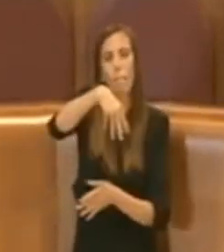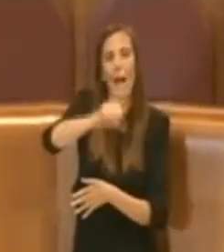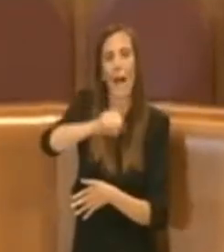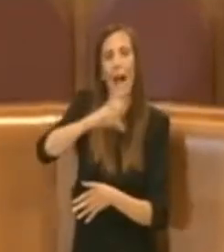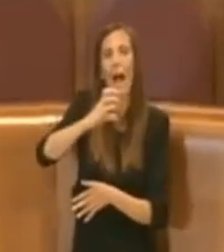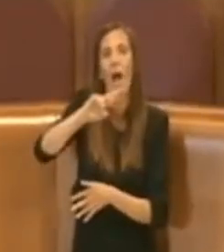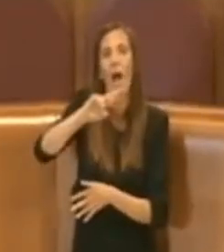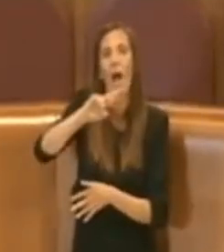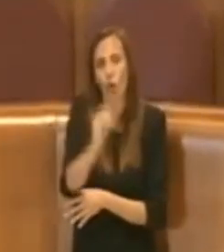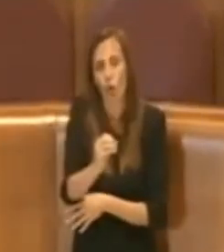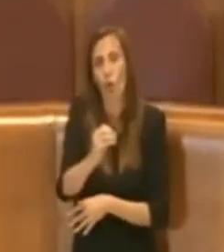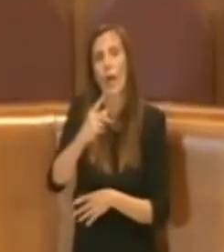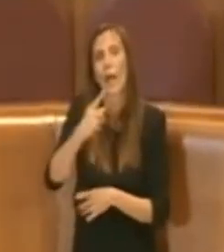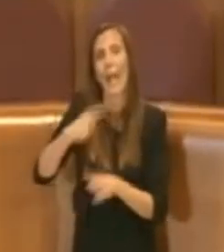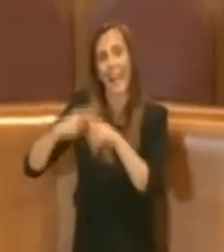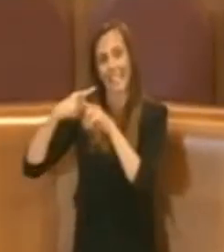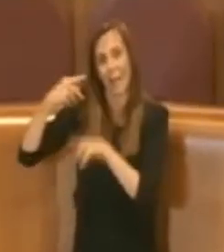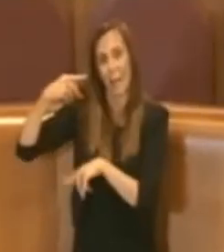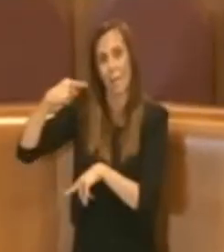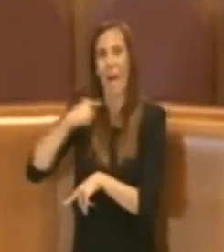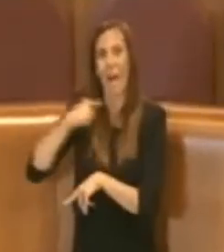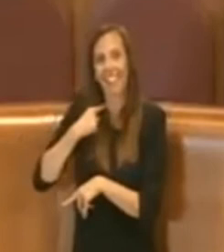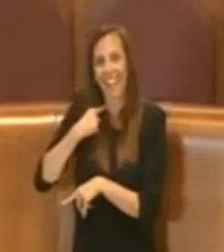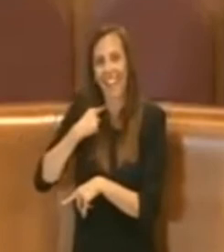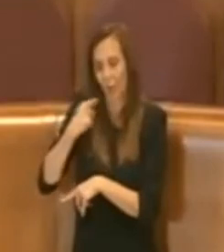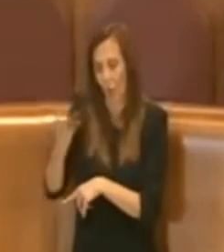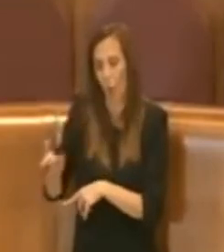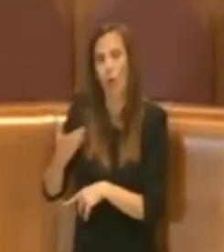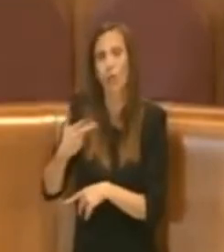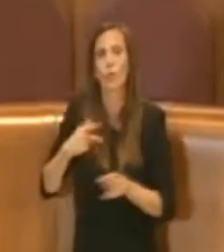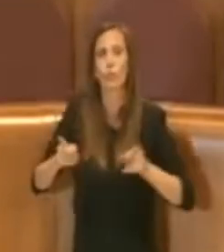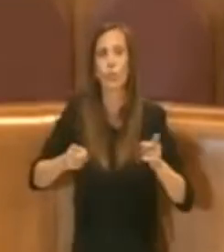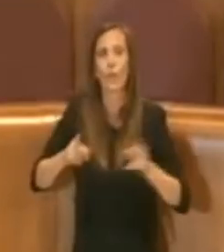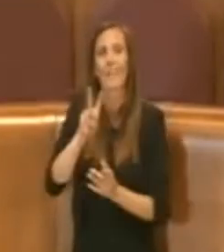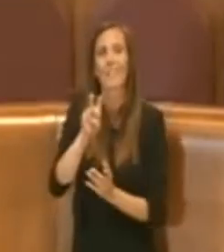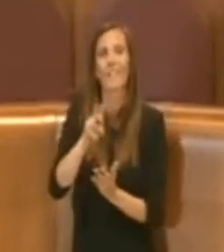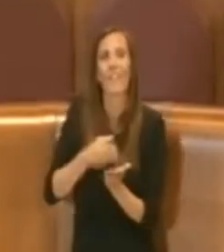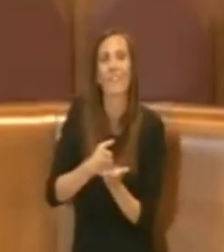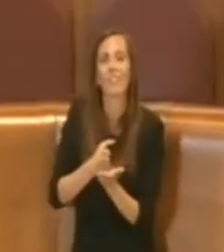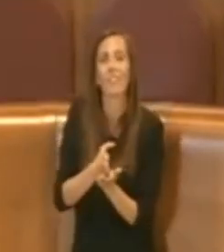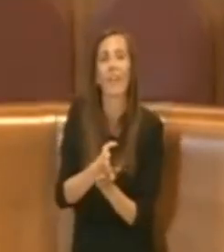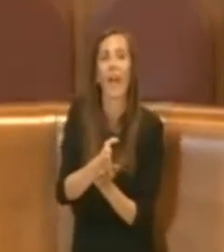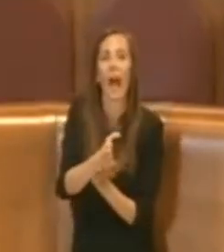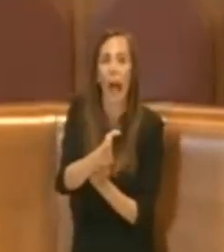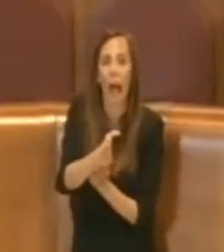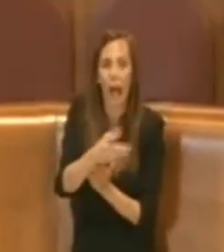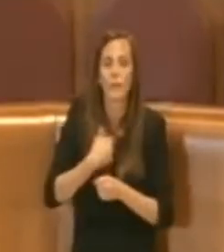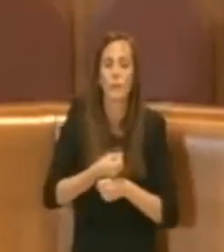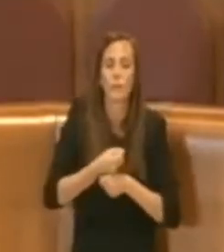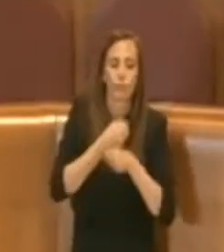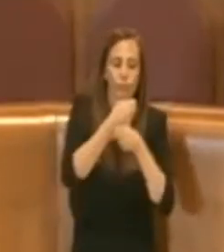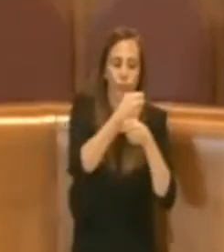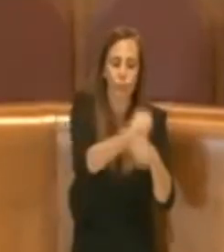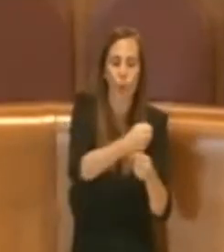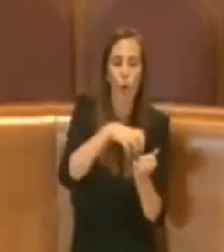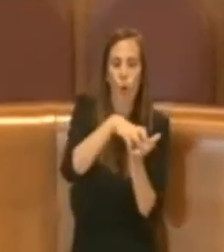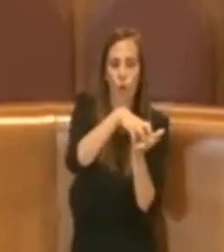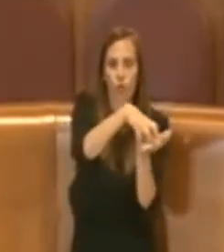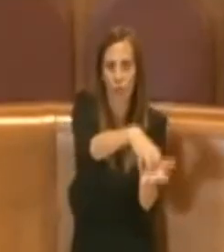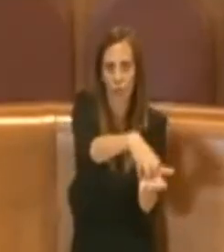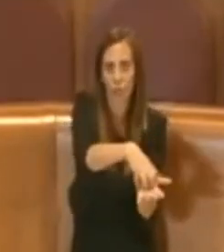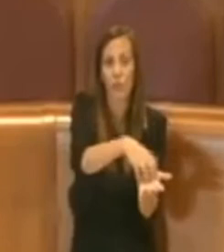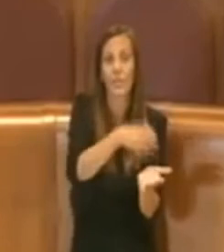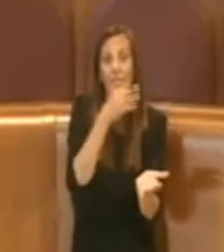Vianizza e del mattatoio per la durata di venti anni. In parole povere ehm questo vuol dire